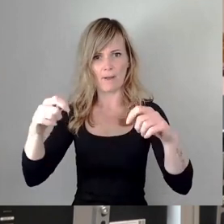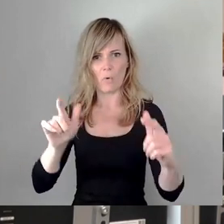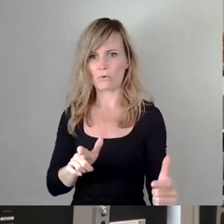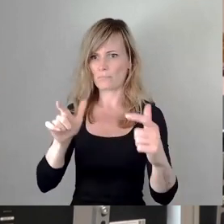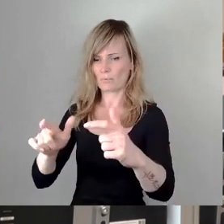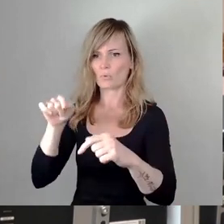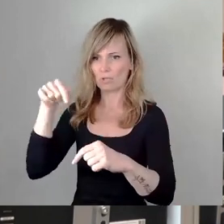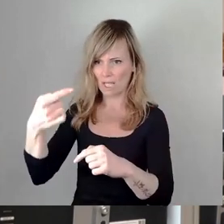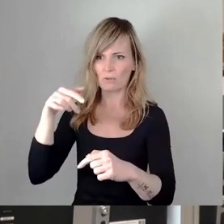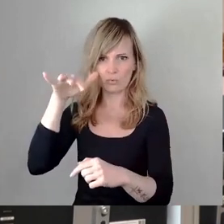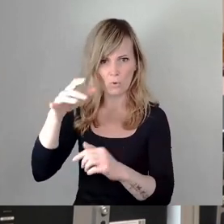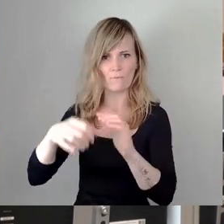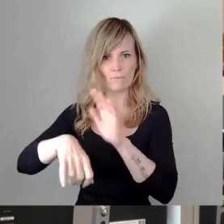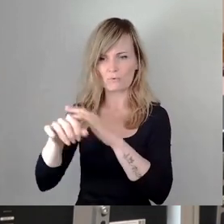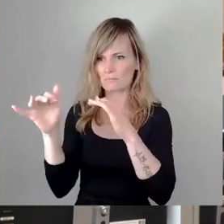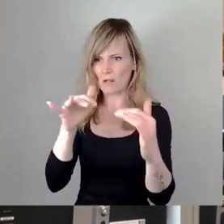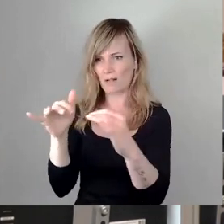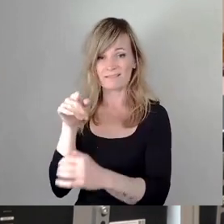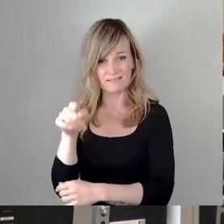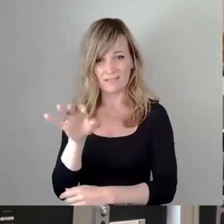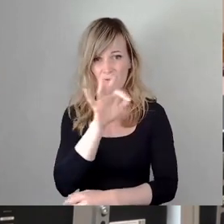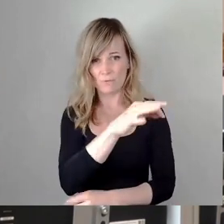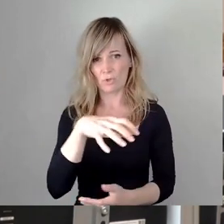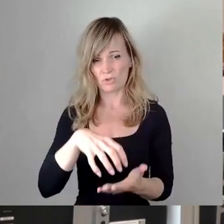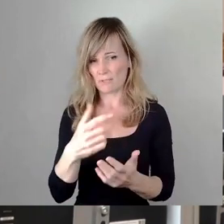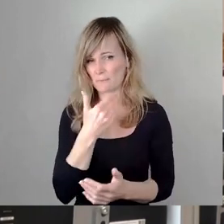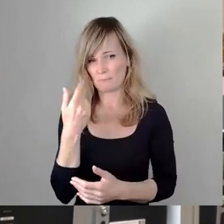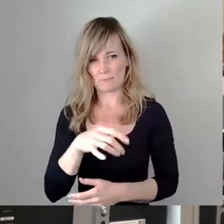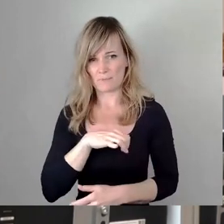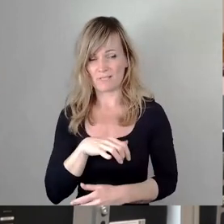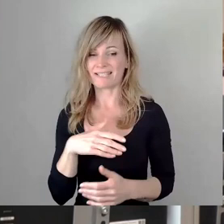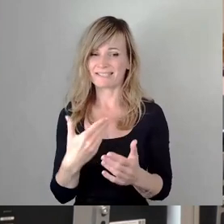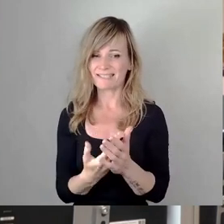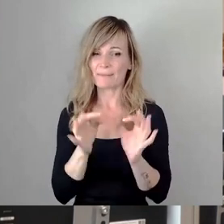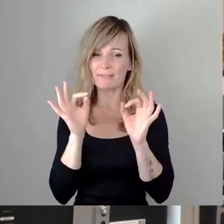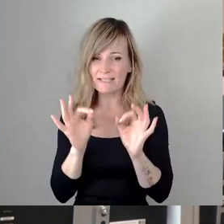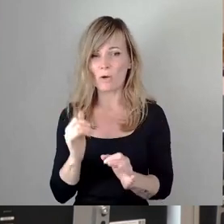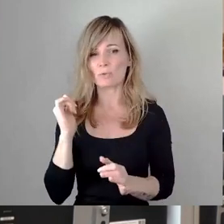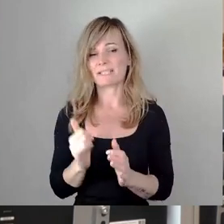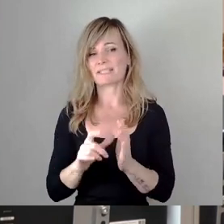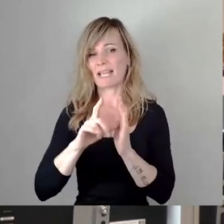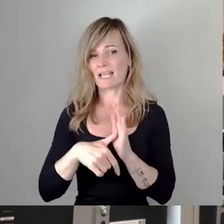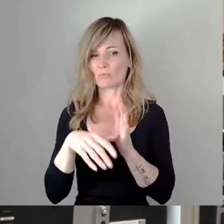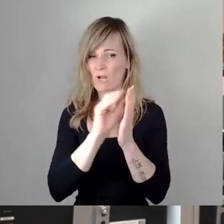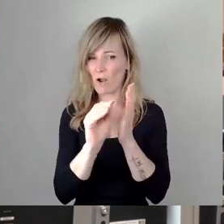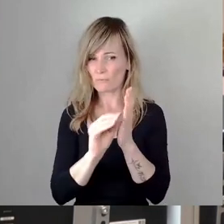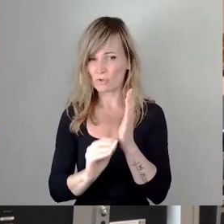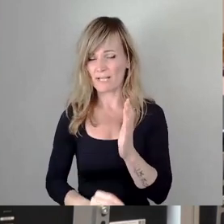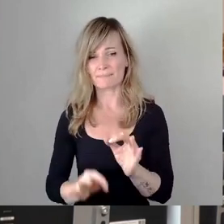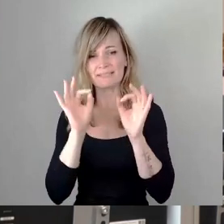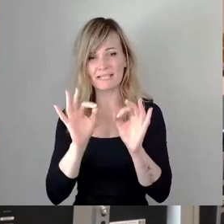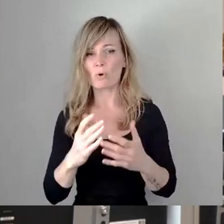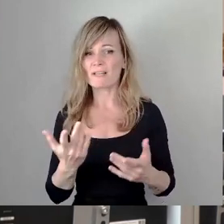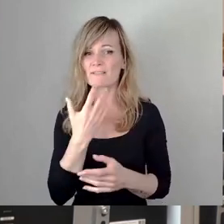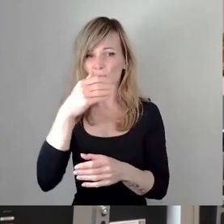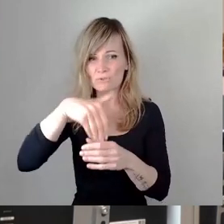irgendwie eine gewisse Bindung braucht, dass man genau diese Dienstleistung dort ausschreibt, damit sie eben im Interesse der Stadt durchgeführt wird. Und da sind wir automatisch schon bei einer